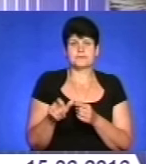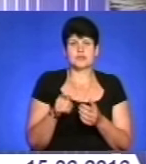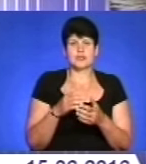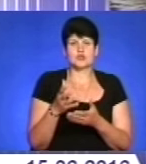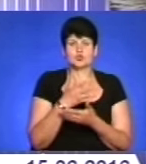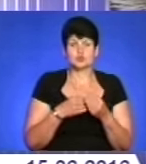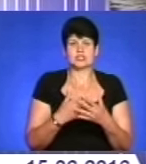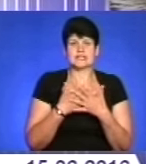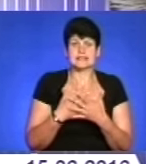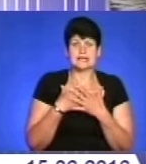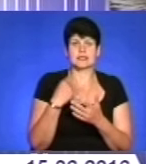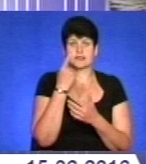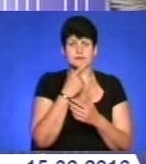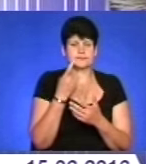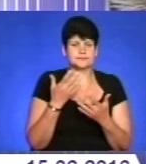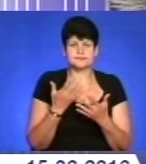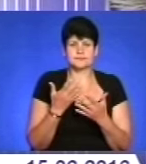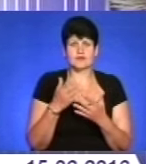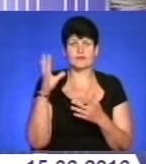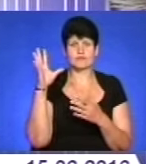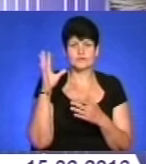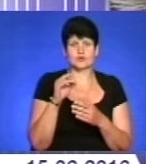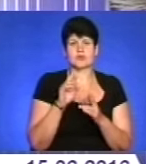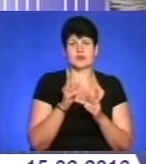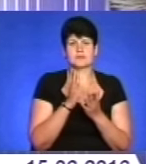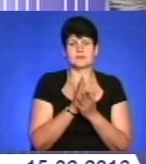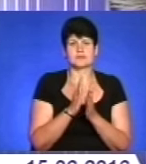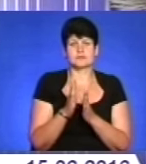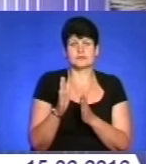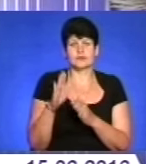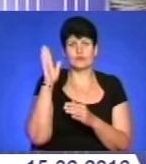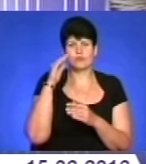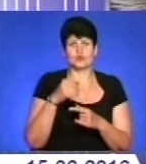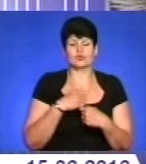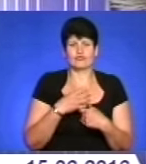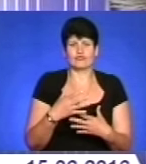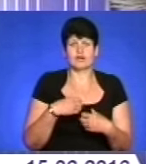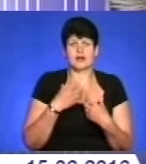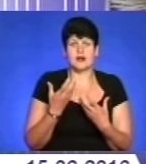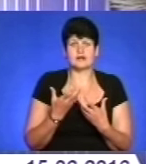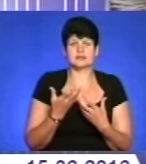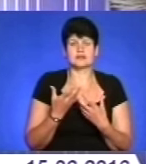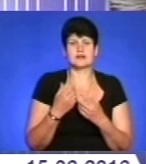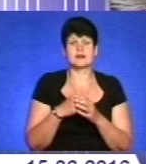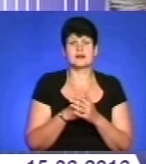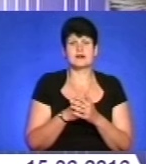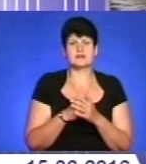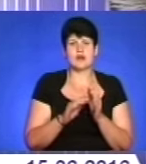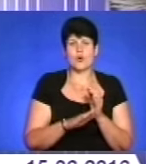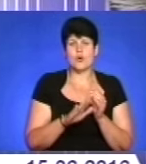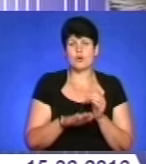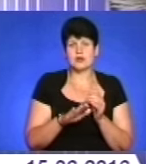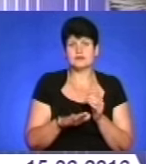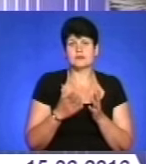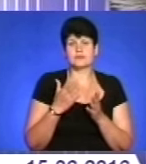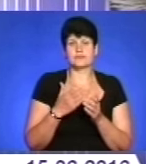дихання робили, і рот в рот, і все, як мало бути, воду викачували, на коліно ложили, все. У